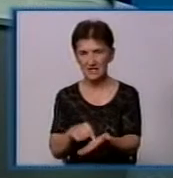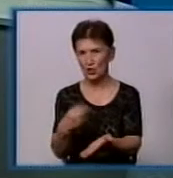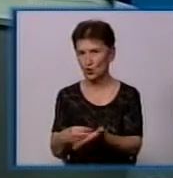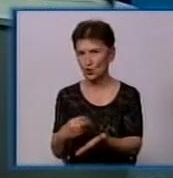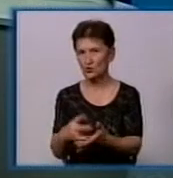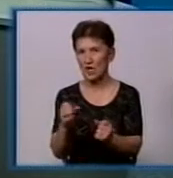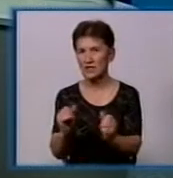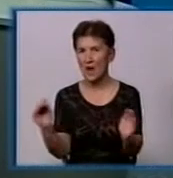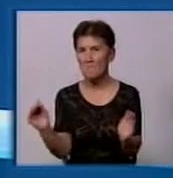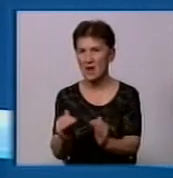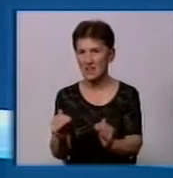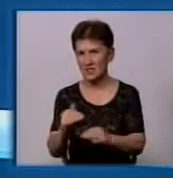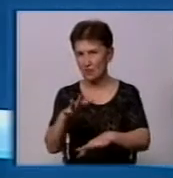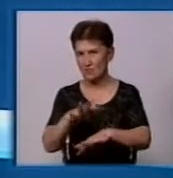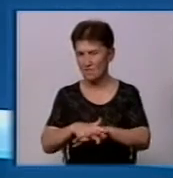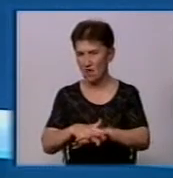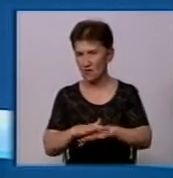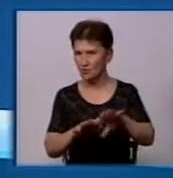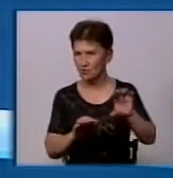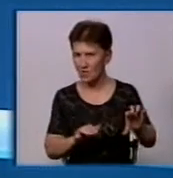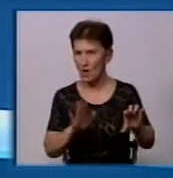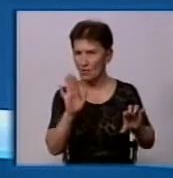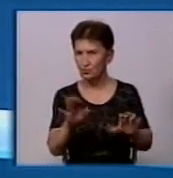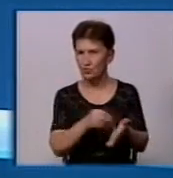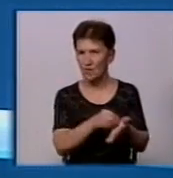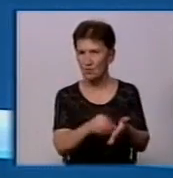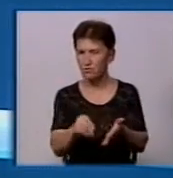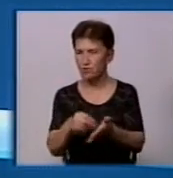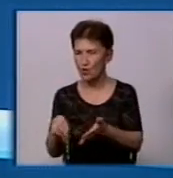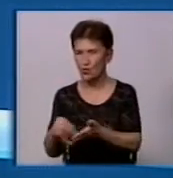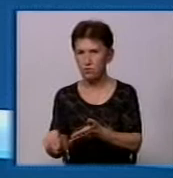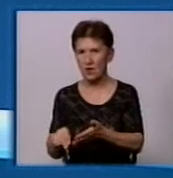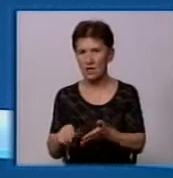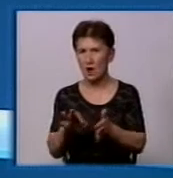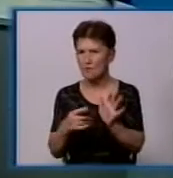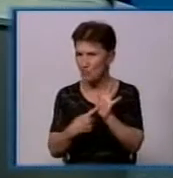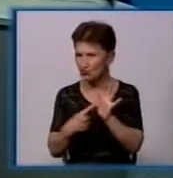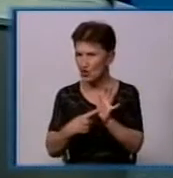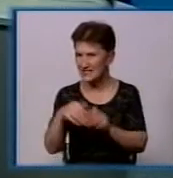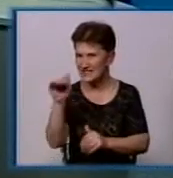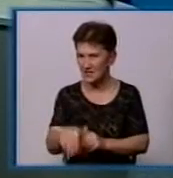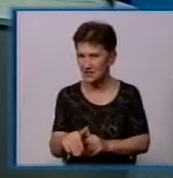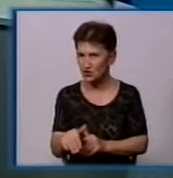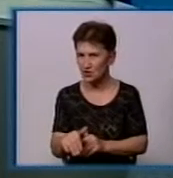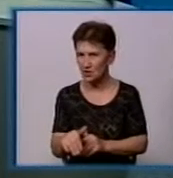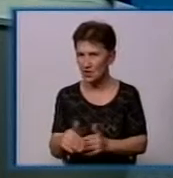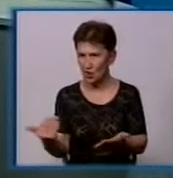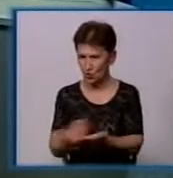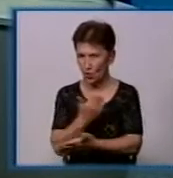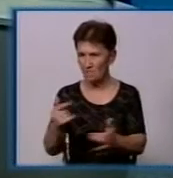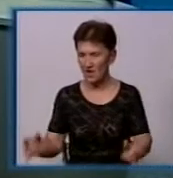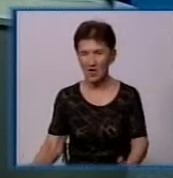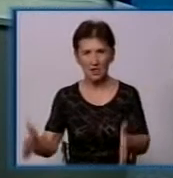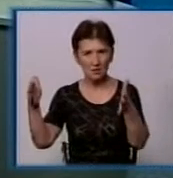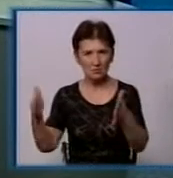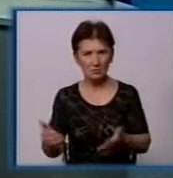маленькому рахуночку в банку і потім будете купувати усі нові контейнери по 6 тисяч. Про це мова чи ні? Деньги